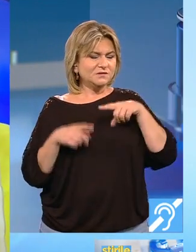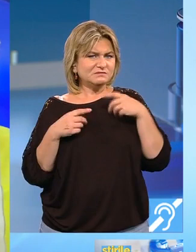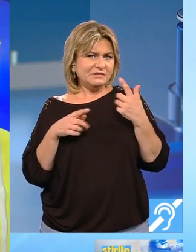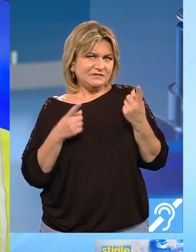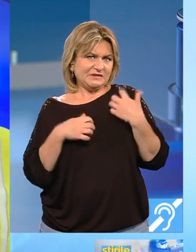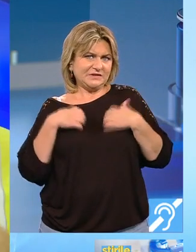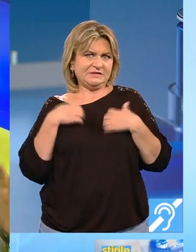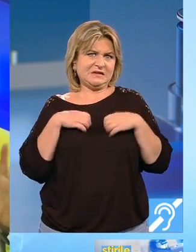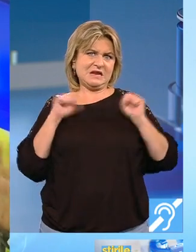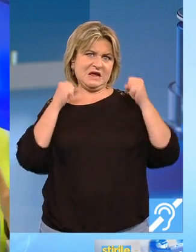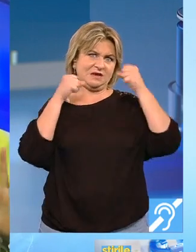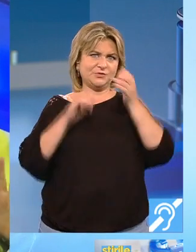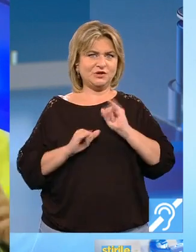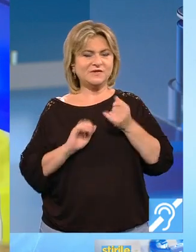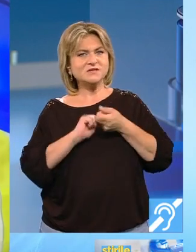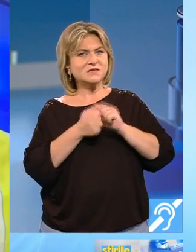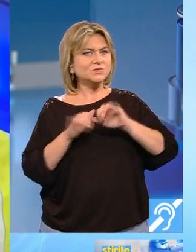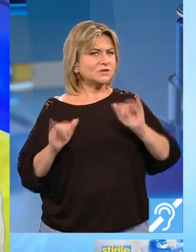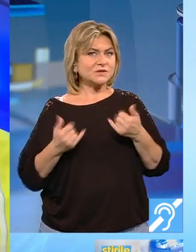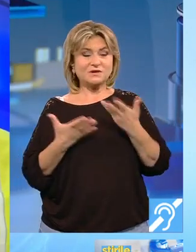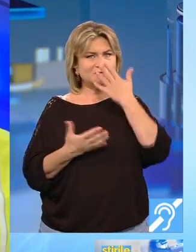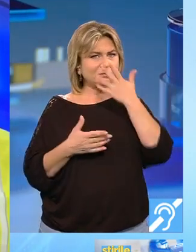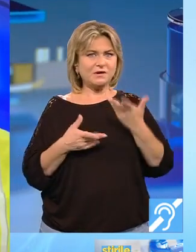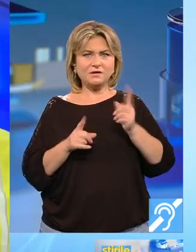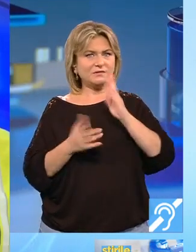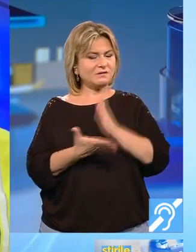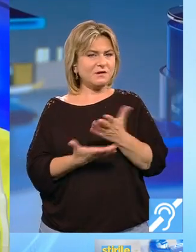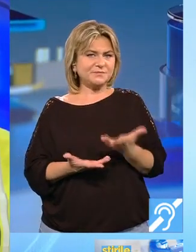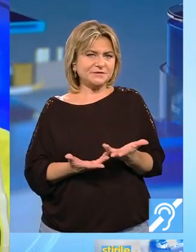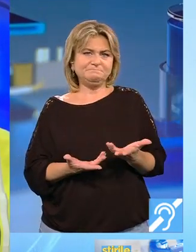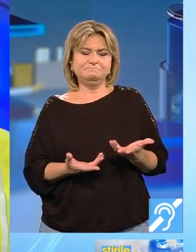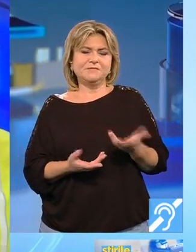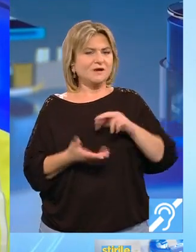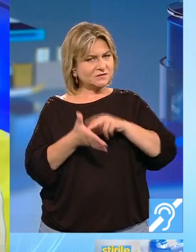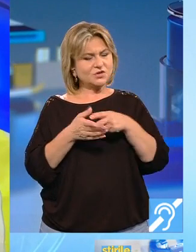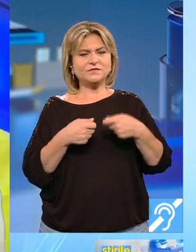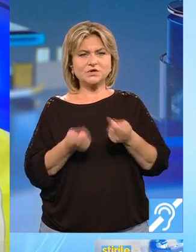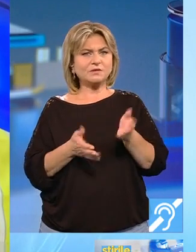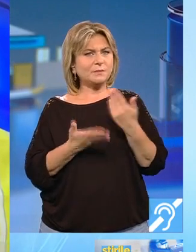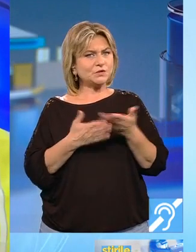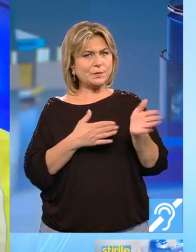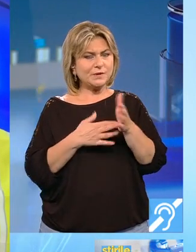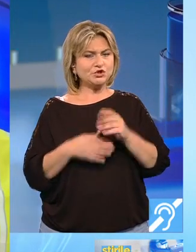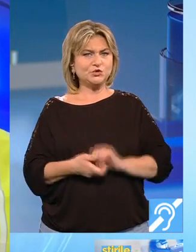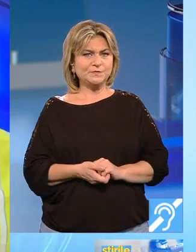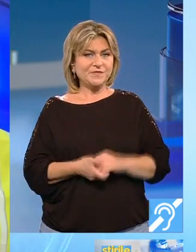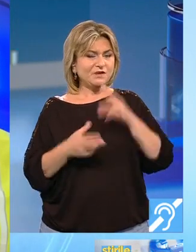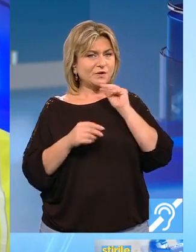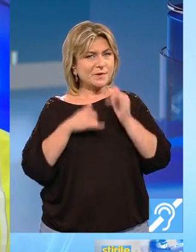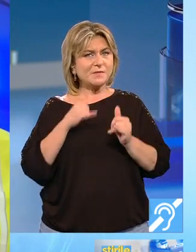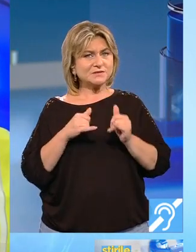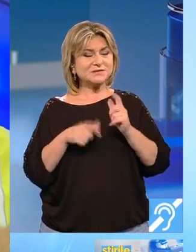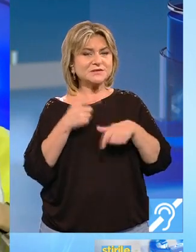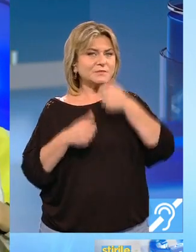enerveze pe cineva sau mai ales pe o situație care îi se pare nedreaptă. Să aibă răzătare că se rezolvă. Pentru pești. Vorbim astăzi de